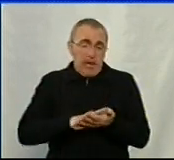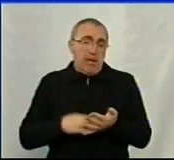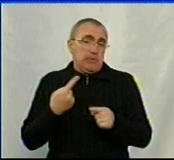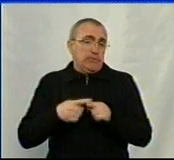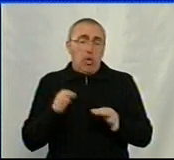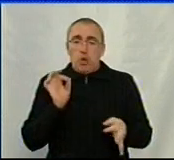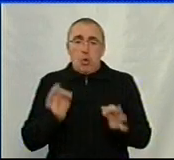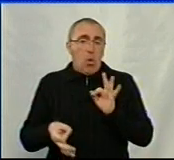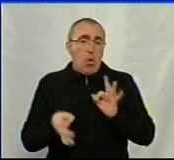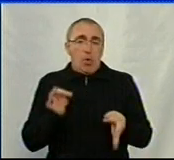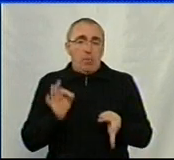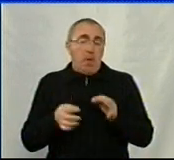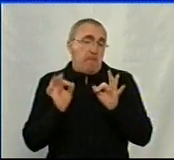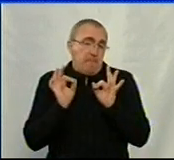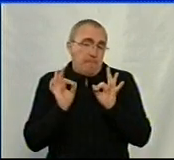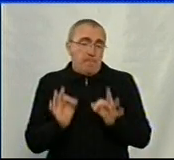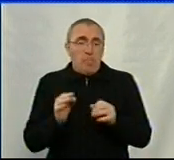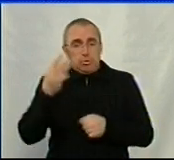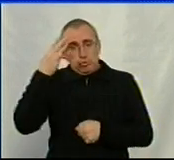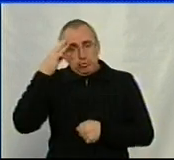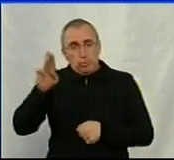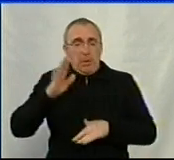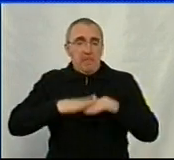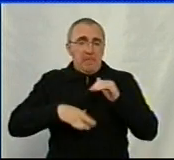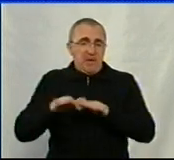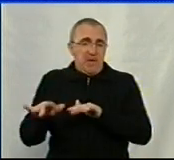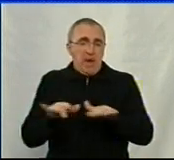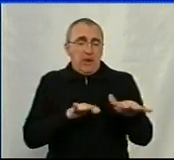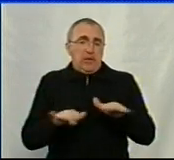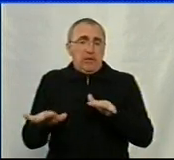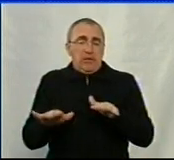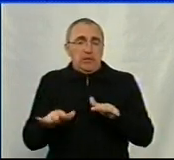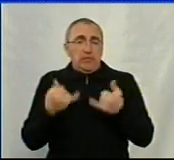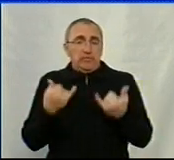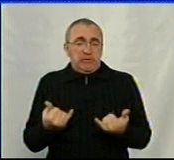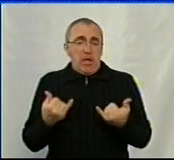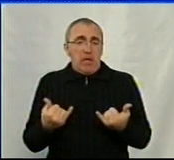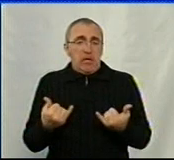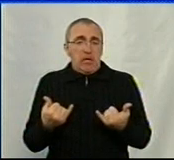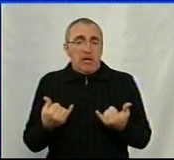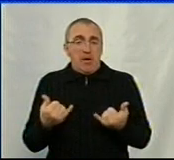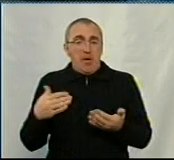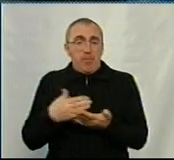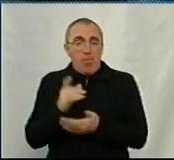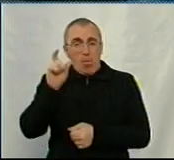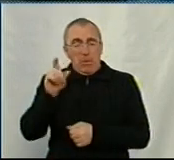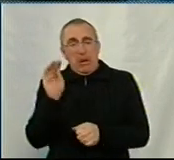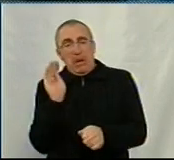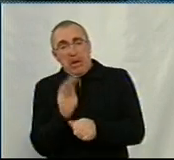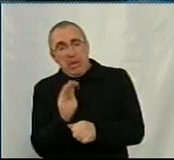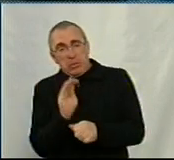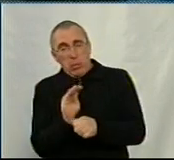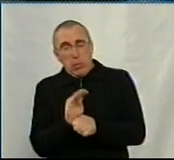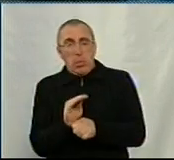нормальна, правильна, сучасна практика. Зараз певні політики критикують